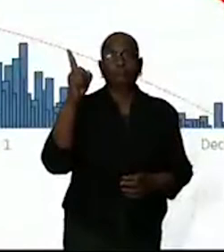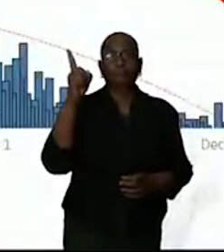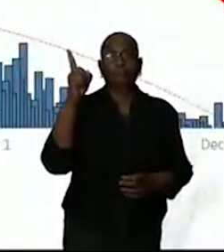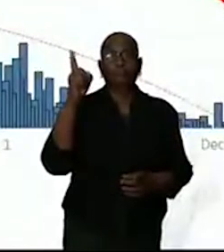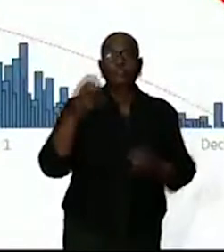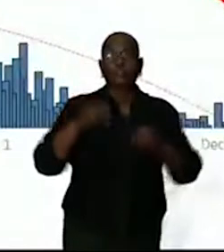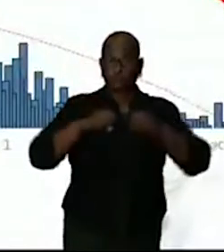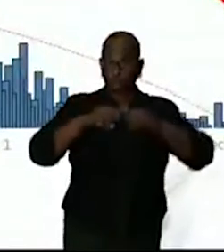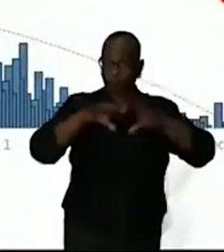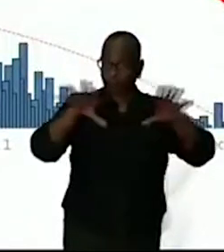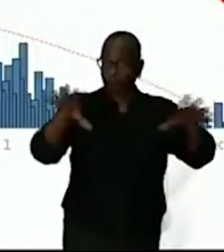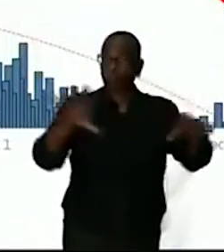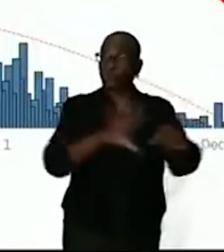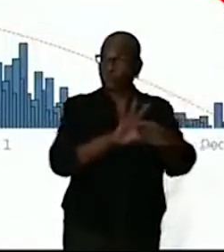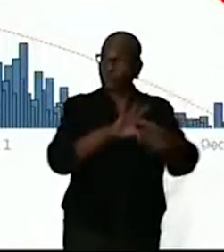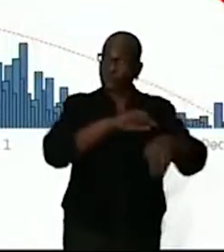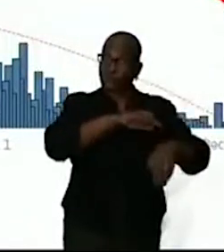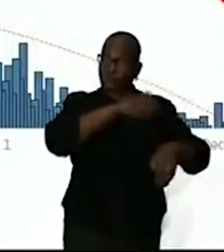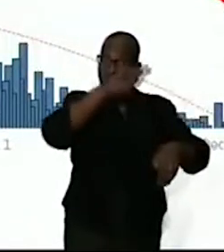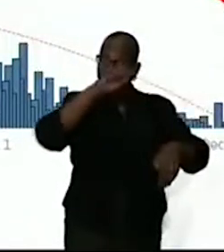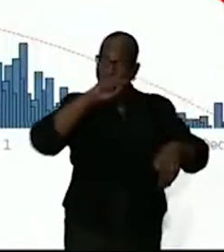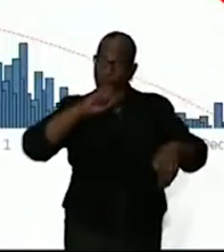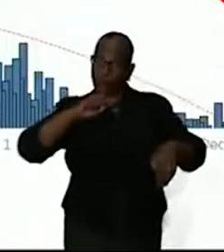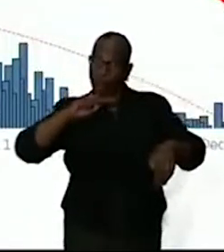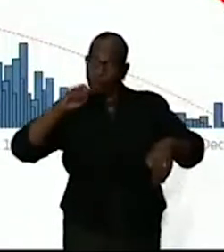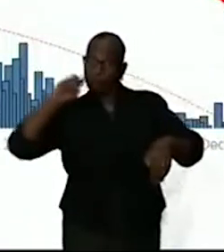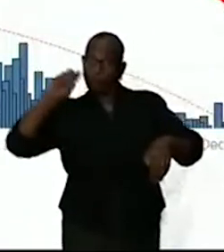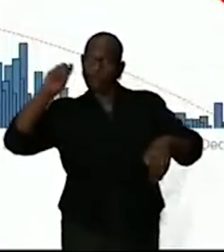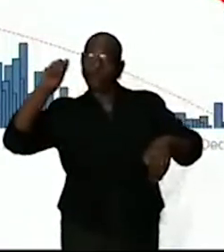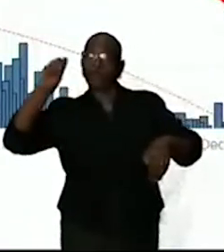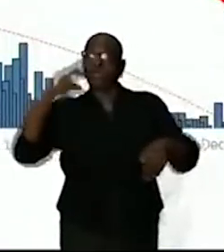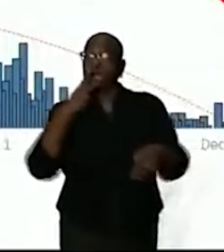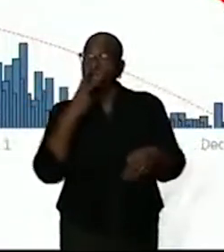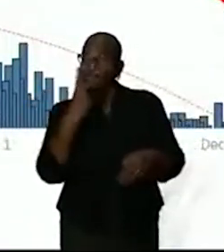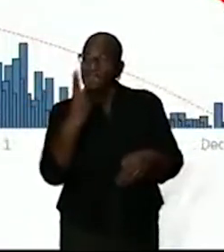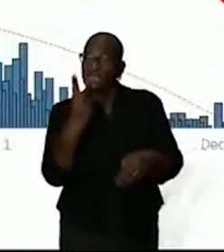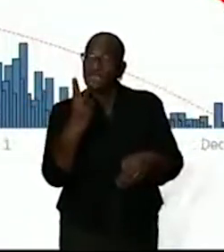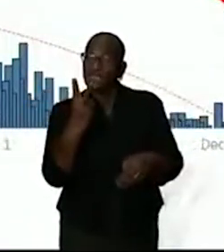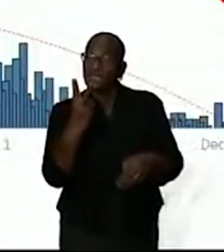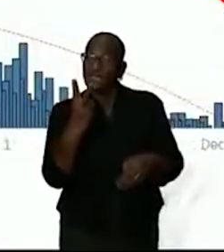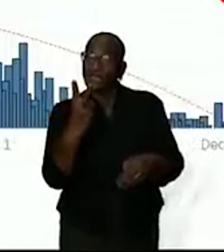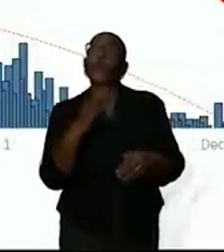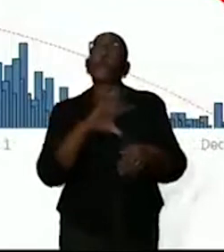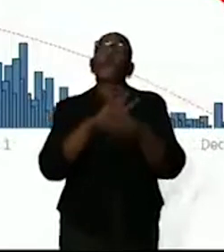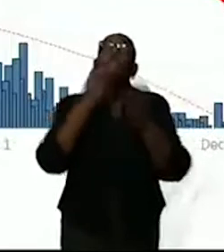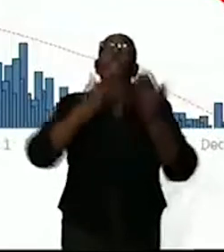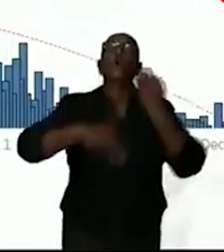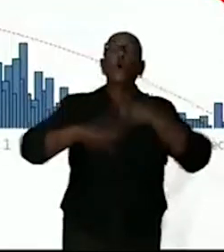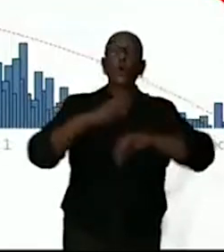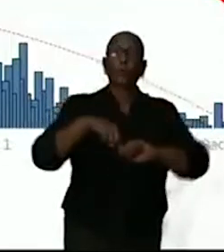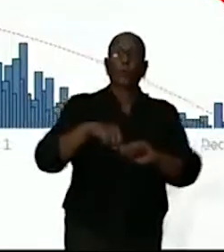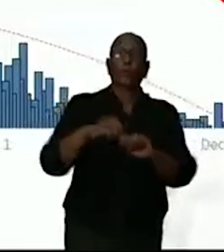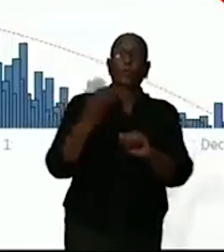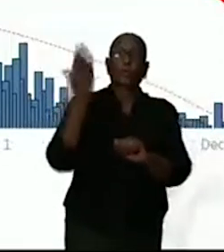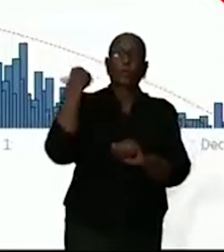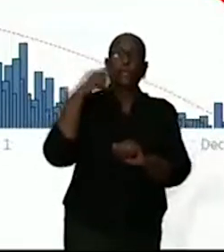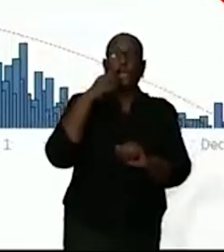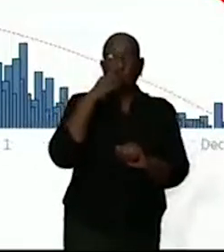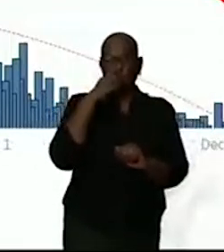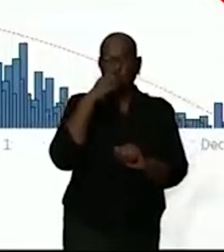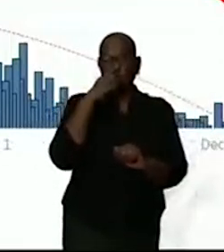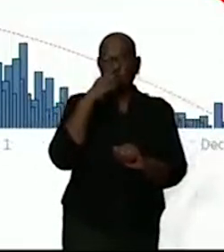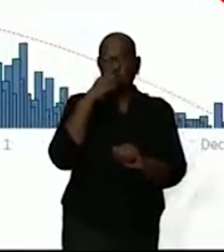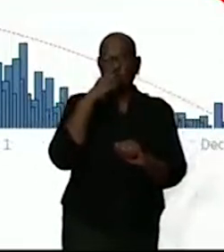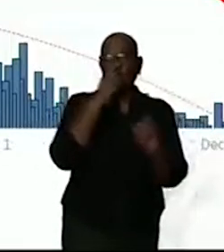we noemen de epidemiologische curve. En in die curve kunt u dus zien wat er is gebeurd van begin juni tot en met